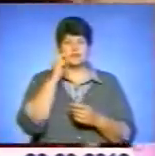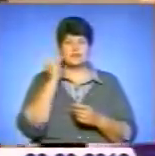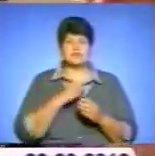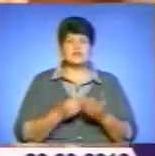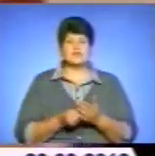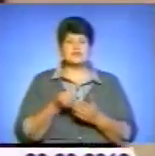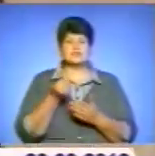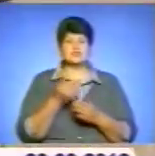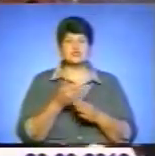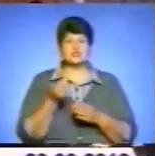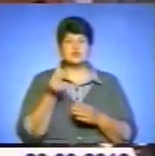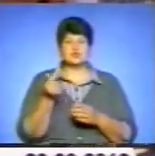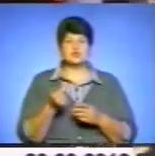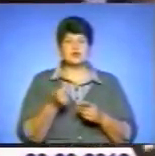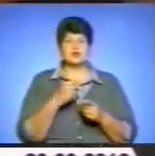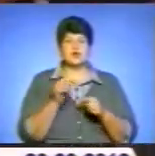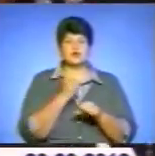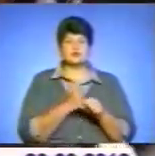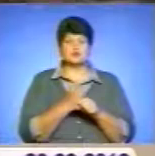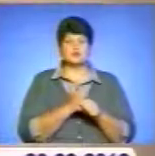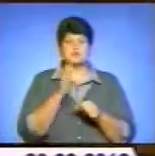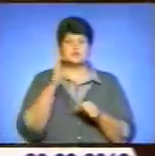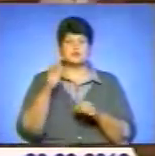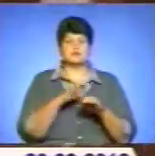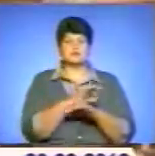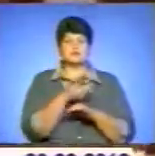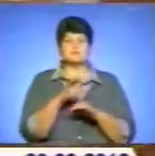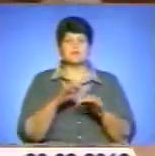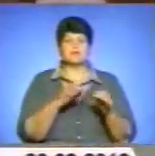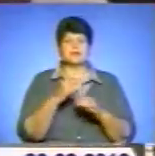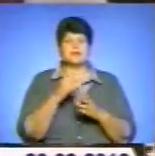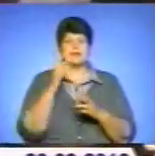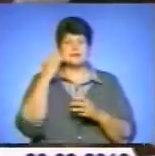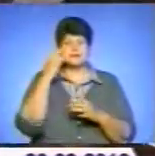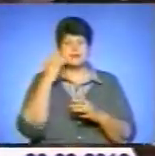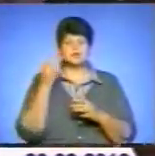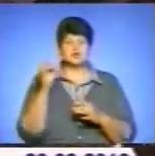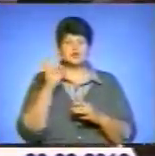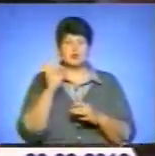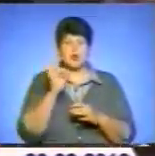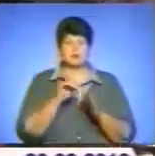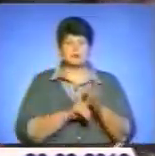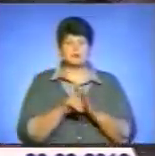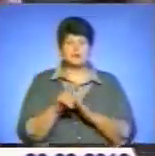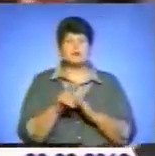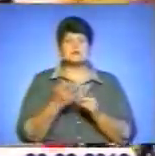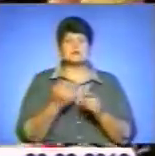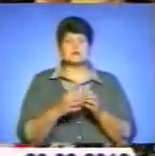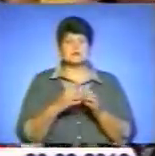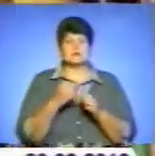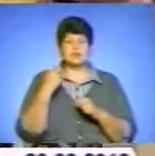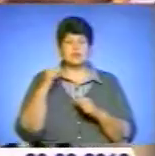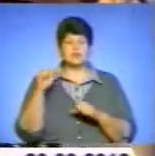розробку перспективних ідей з нуля і здійснює пільгове кредитування проєктів в усіх секторах економіки. Серед переможців